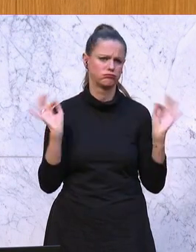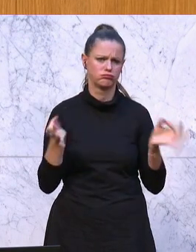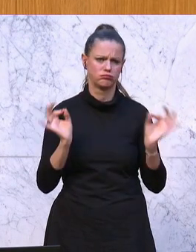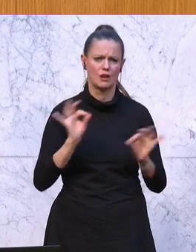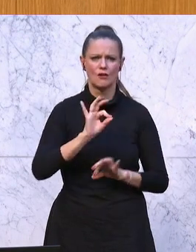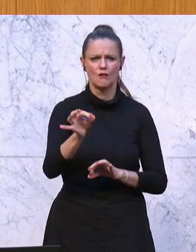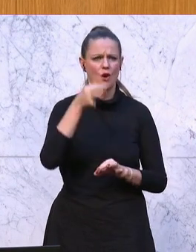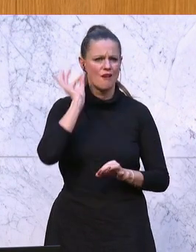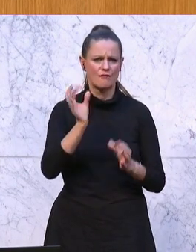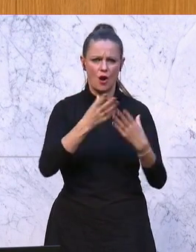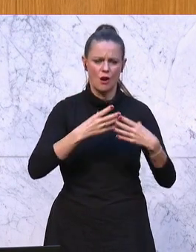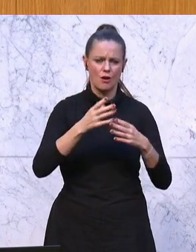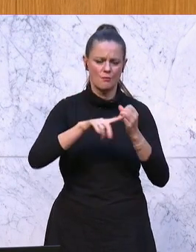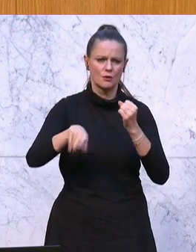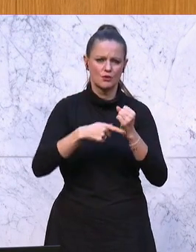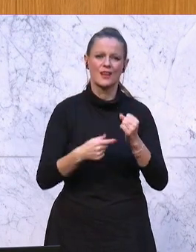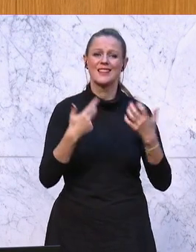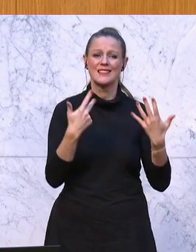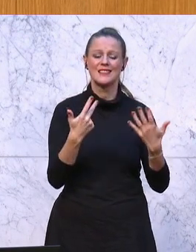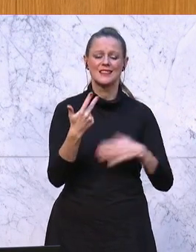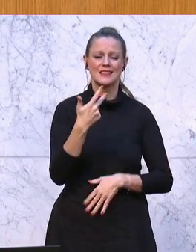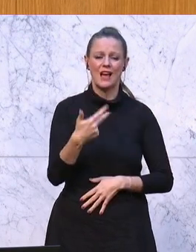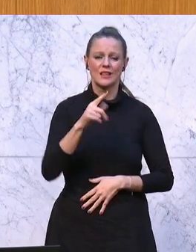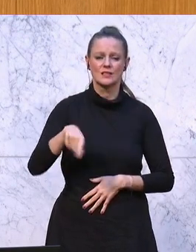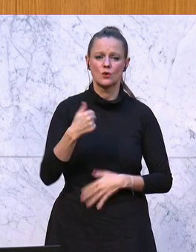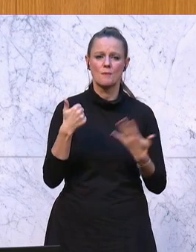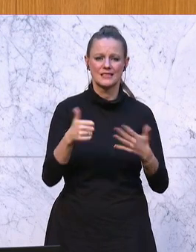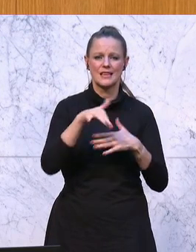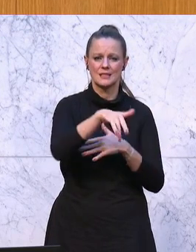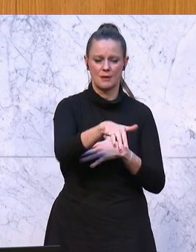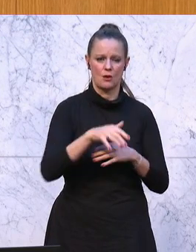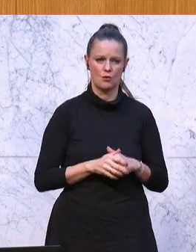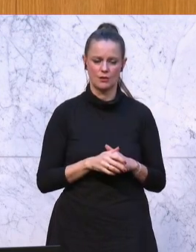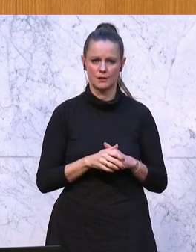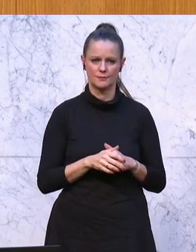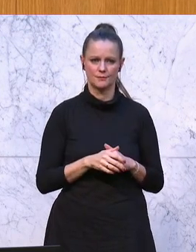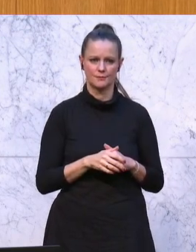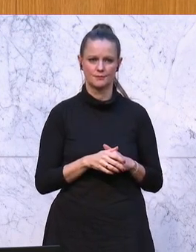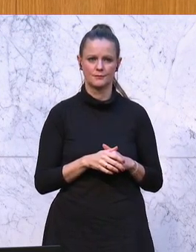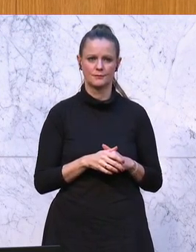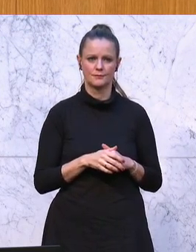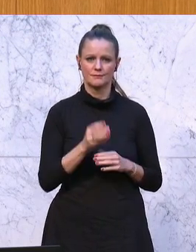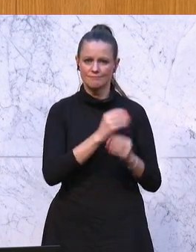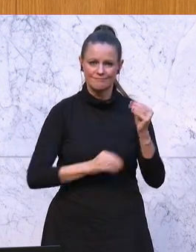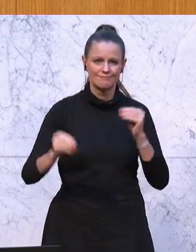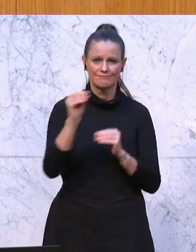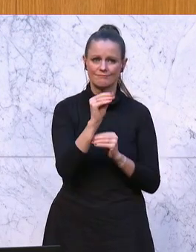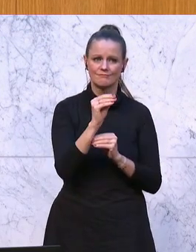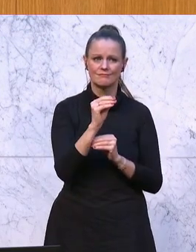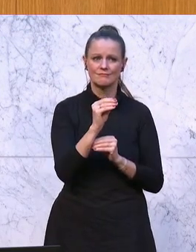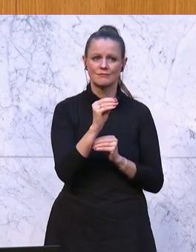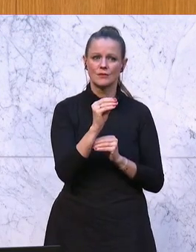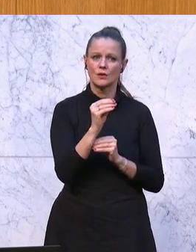für das Frauenbudget. 33,6 Millionen, eine Steigerung von mehr als